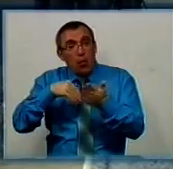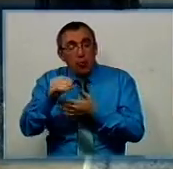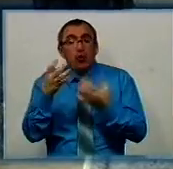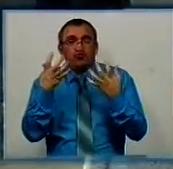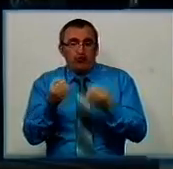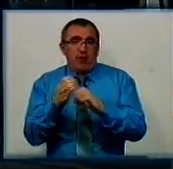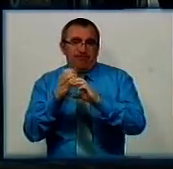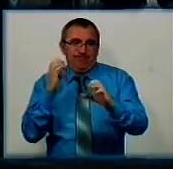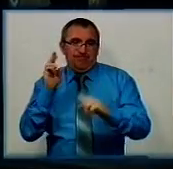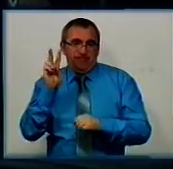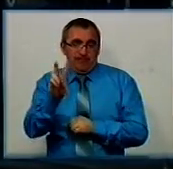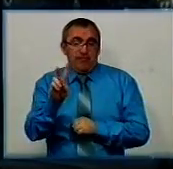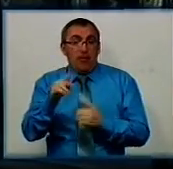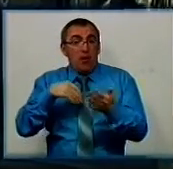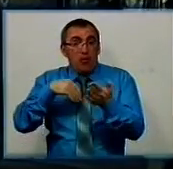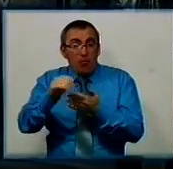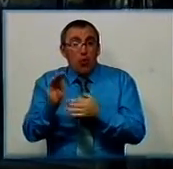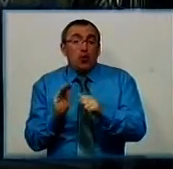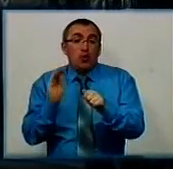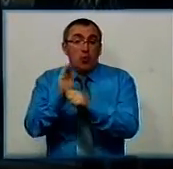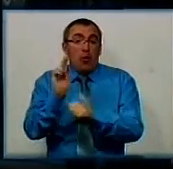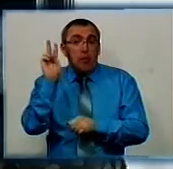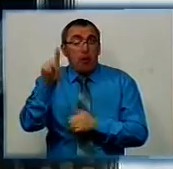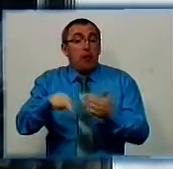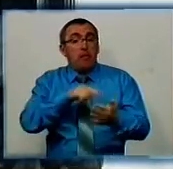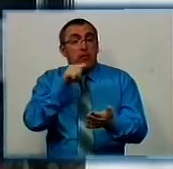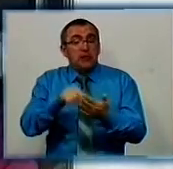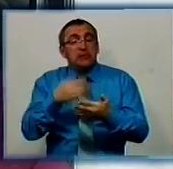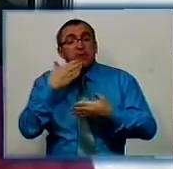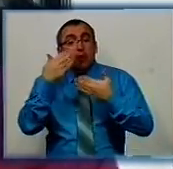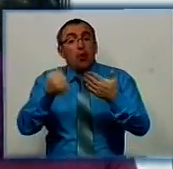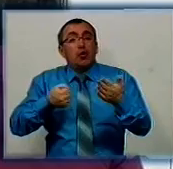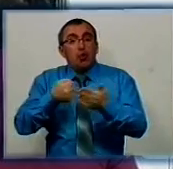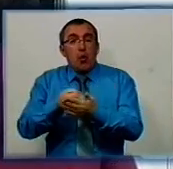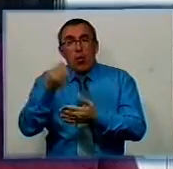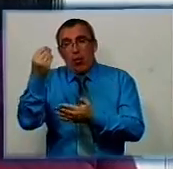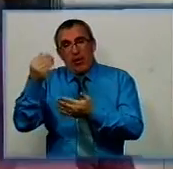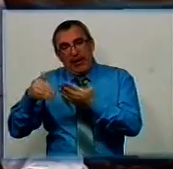машин. За допомогою придбання додаткових тролейбусів міська влада звертатиметься до інвесторів.